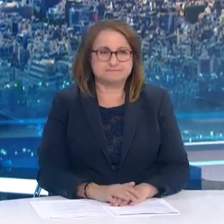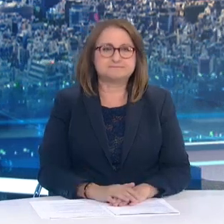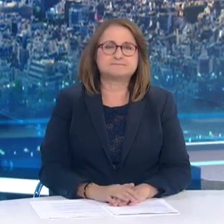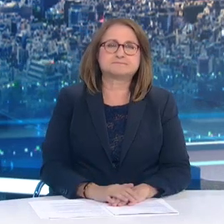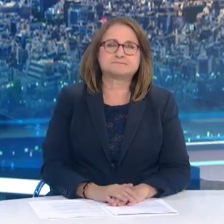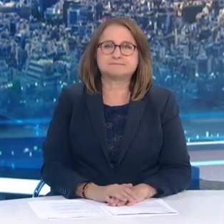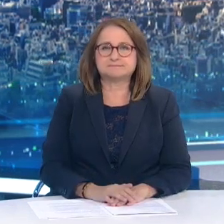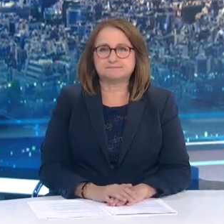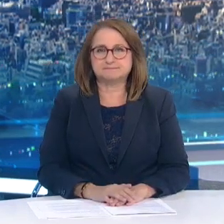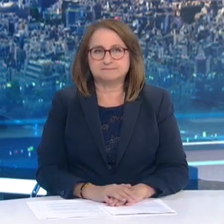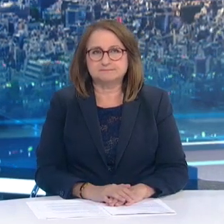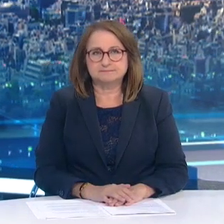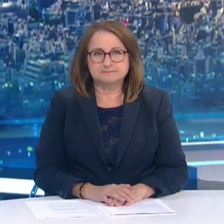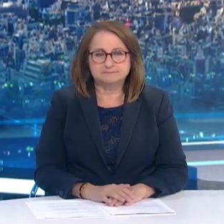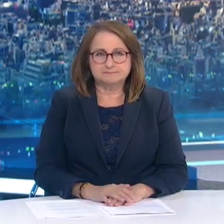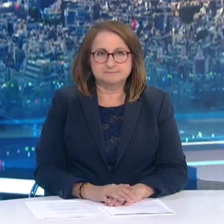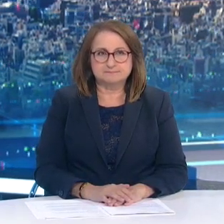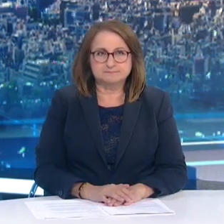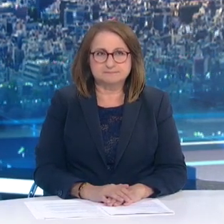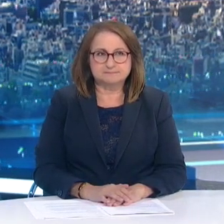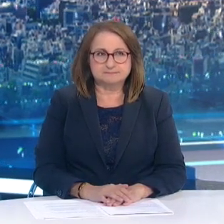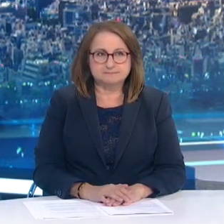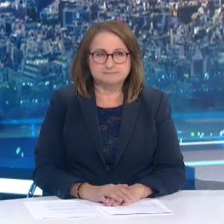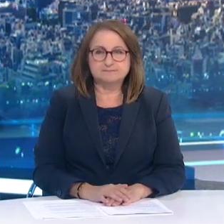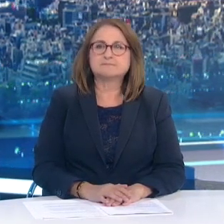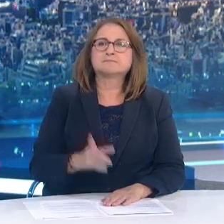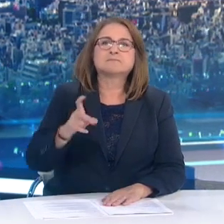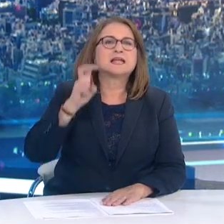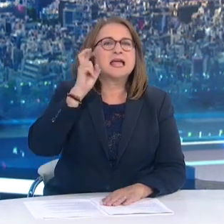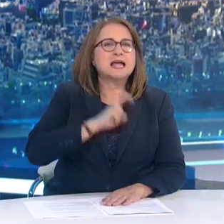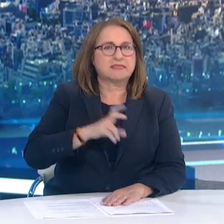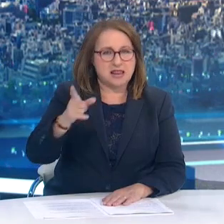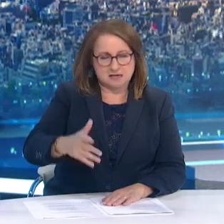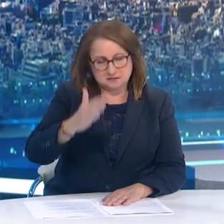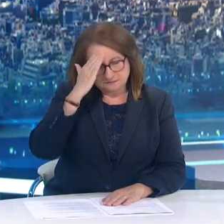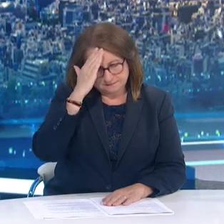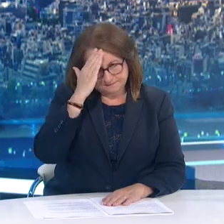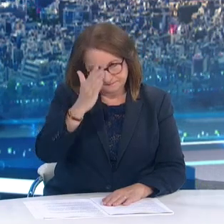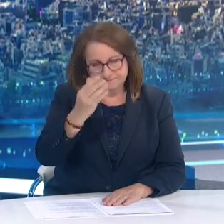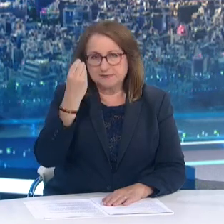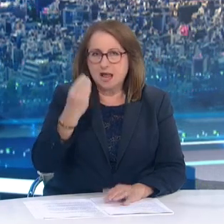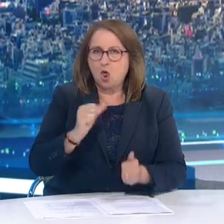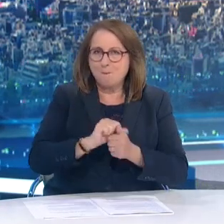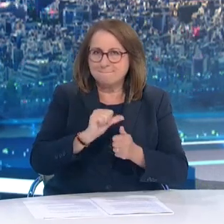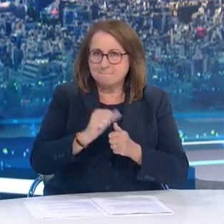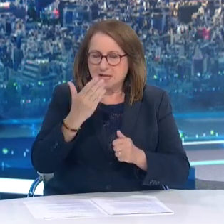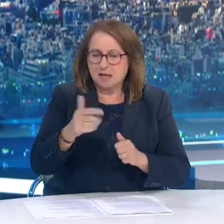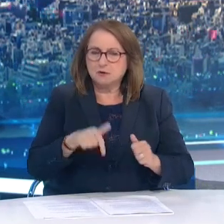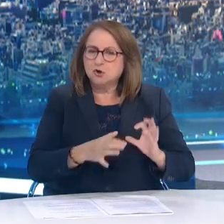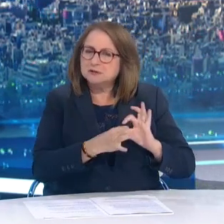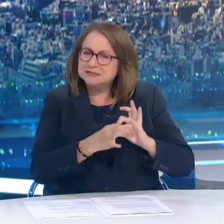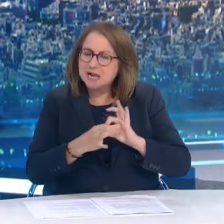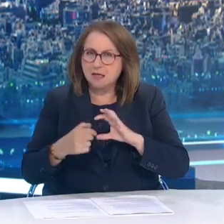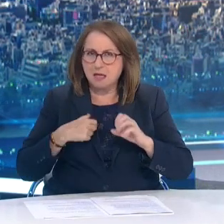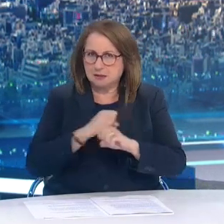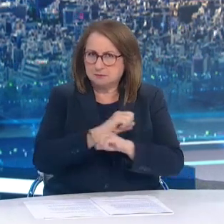Ευχαριστούμε τον κύριο Μαγιορκίνη και το λόγο έχει ο κύριος Χαρταγιάς. Καλησπέρα και καλό μείνα από την πολιτική προστασία. Σε συνέχεια της ενημέρωσης των καθηγητών μας για τα